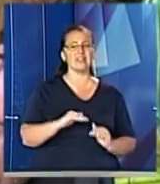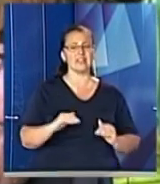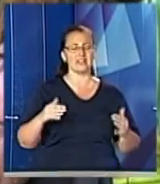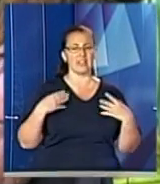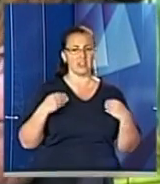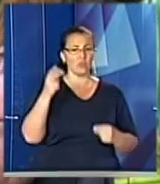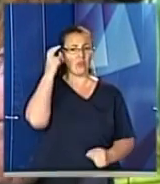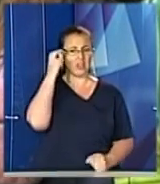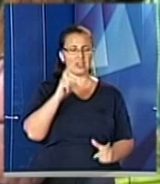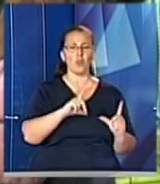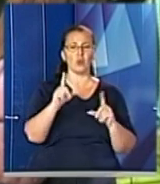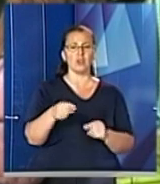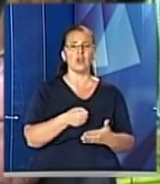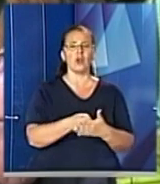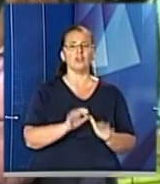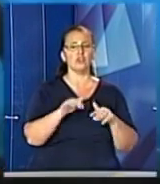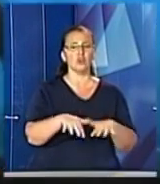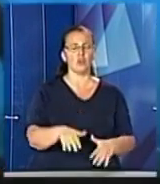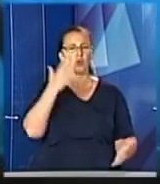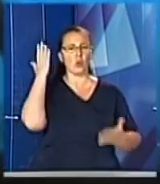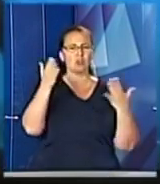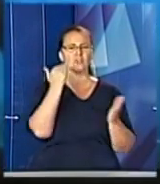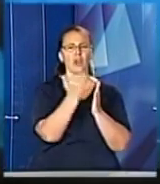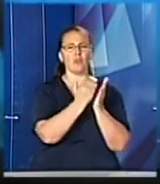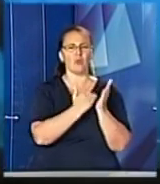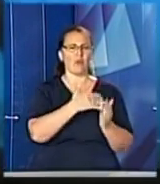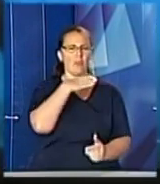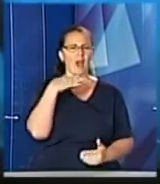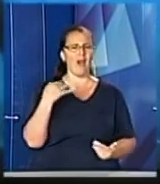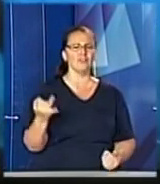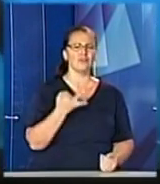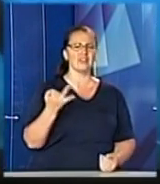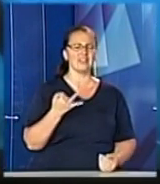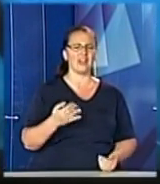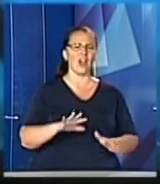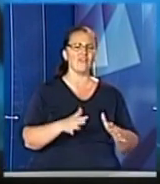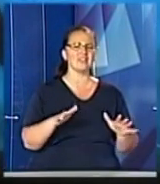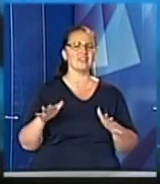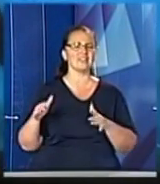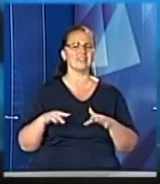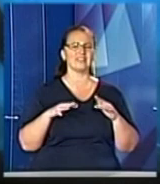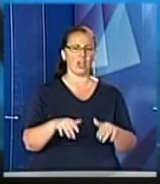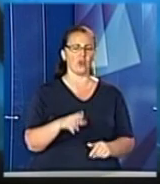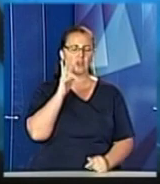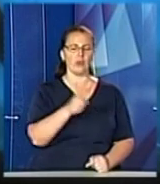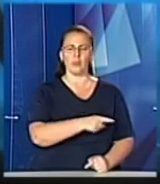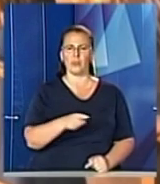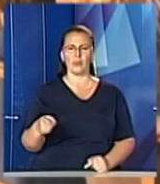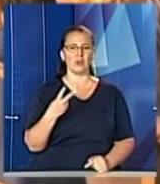Києва вирушили до моря. У розважальній програмі чимало цікавих заходів. Триватиме відпочинок два тижні.